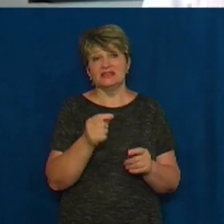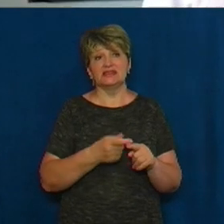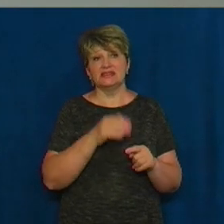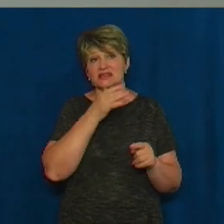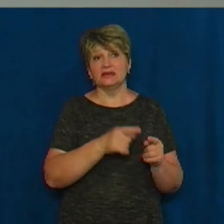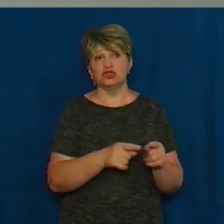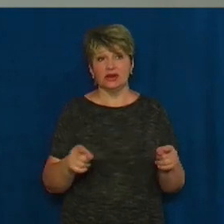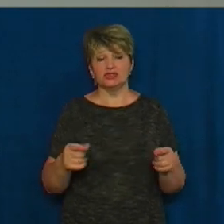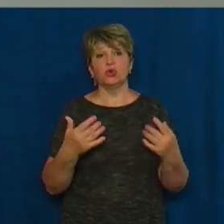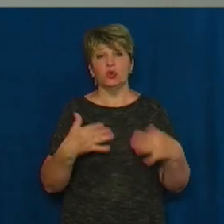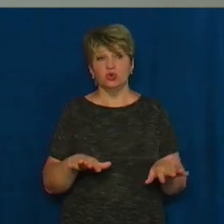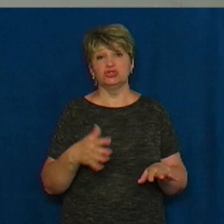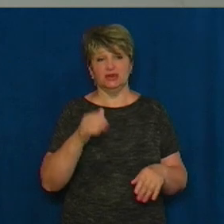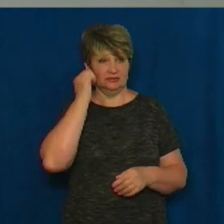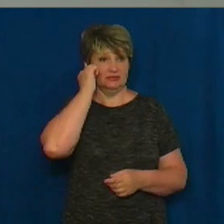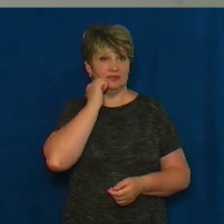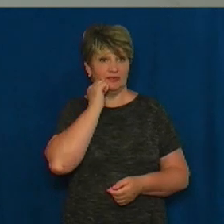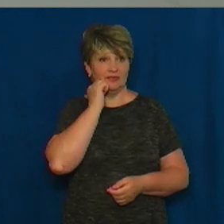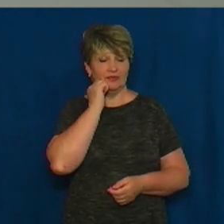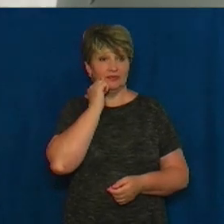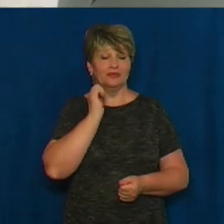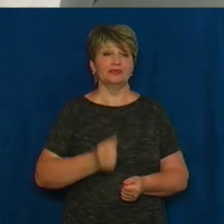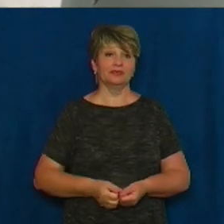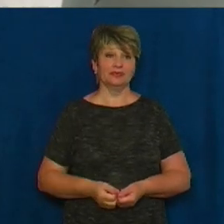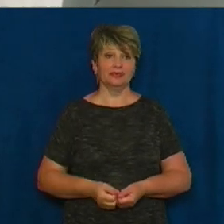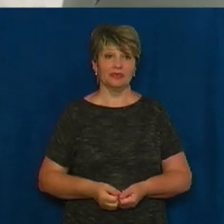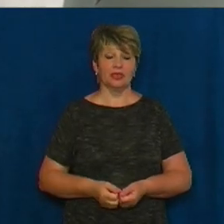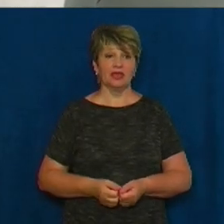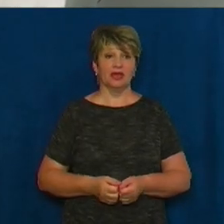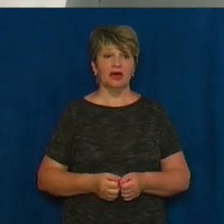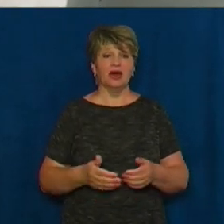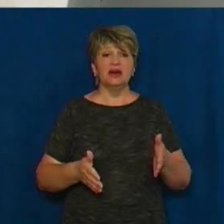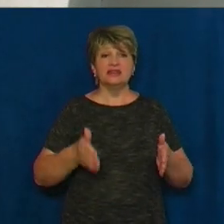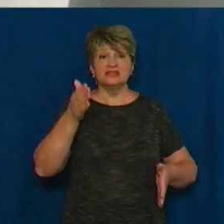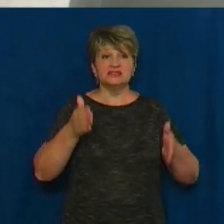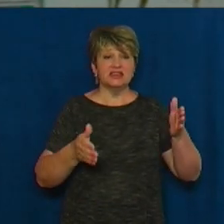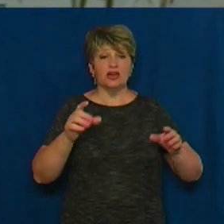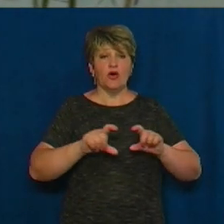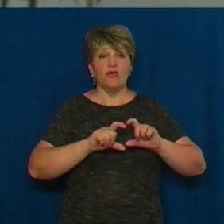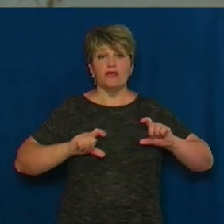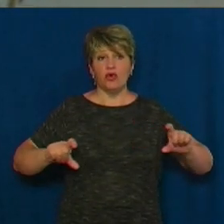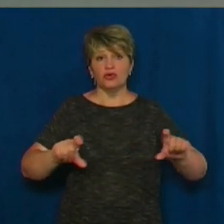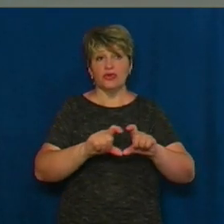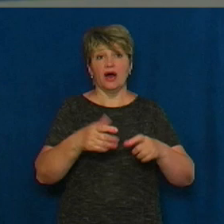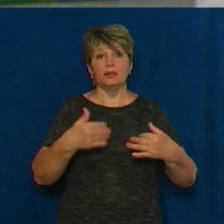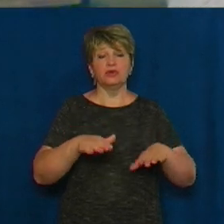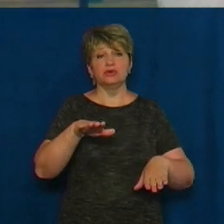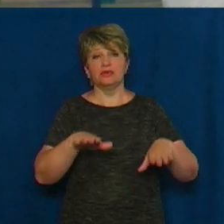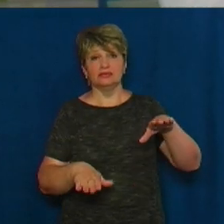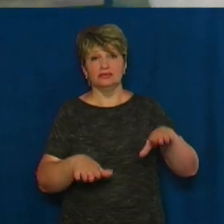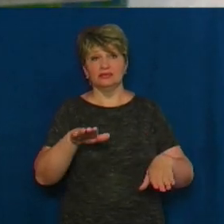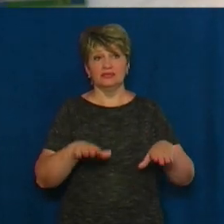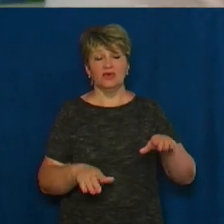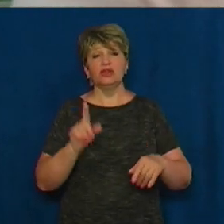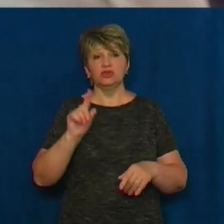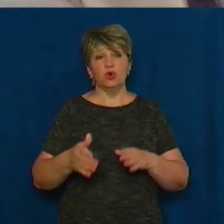віджило себе. Стіни відійшли, пересадка фундаменту, відповідно, стіни пішли. також задня стіна